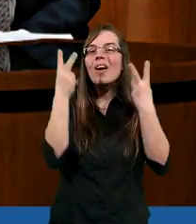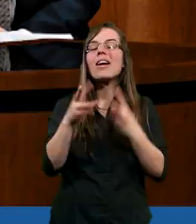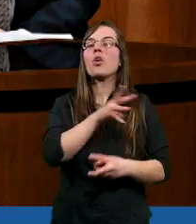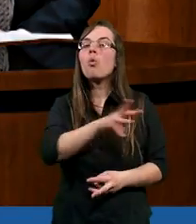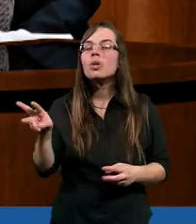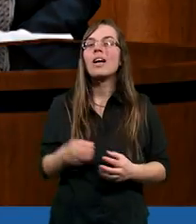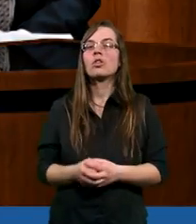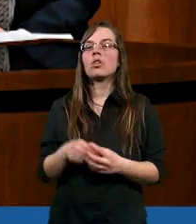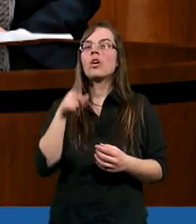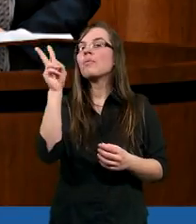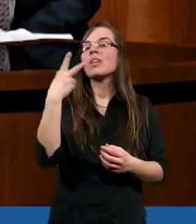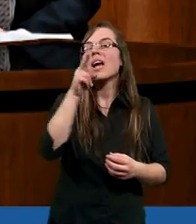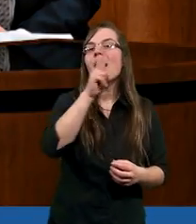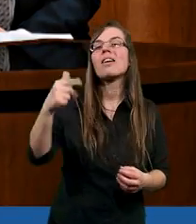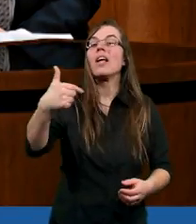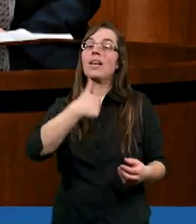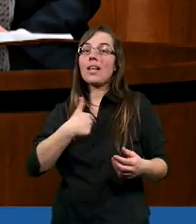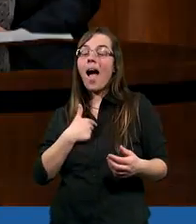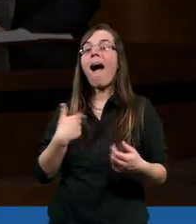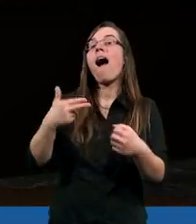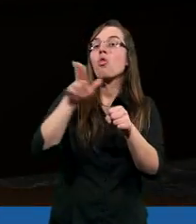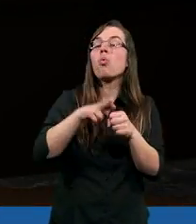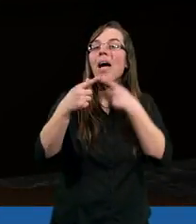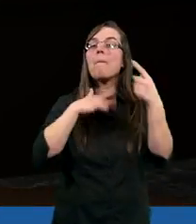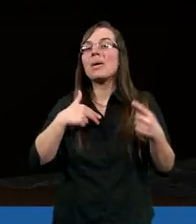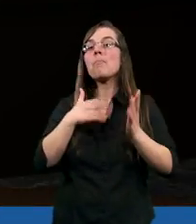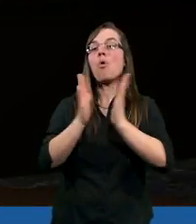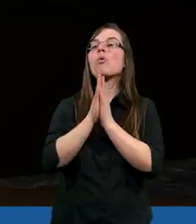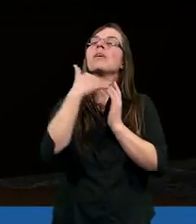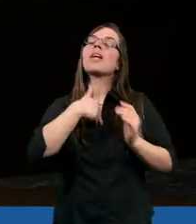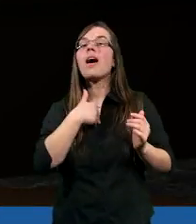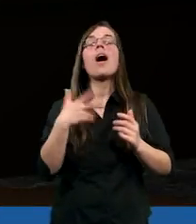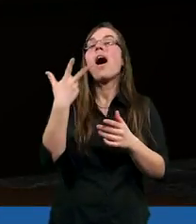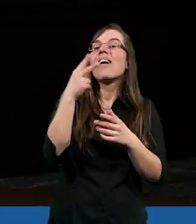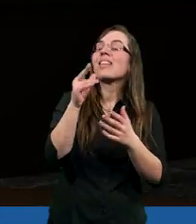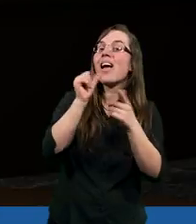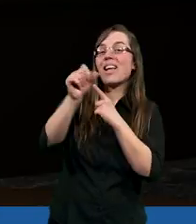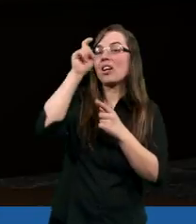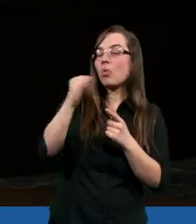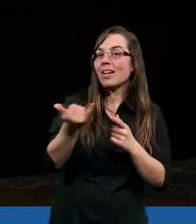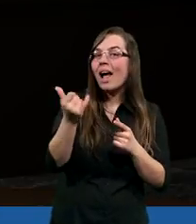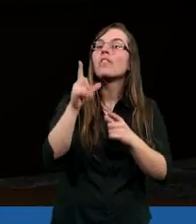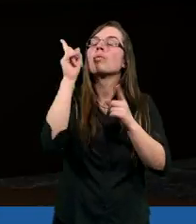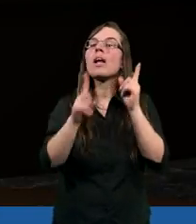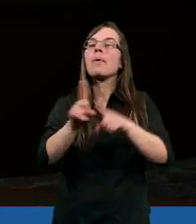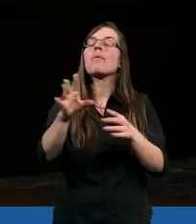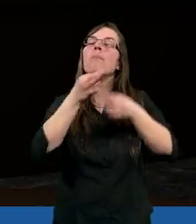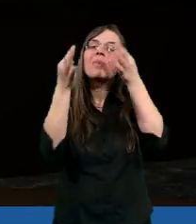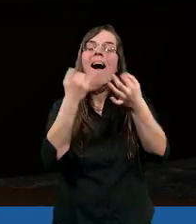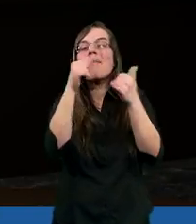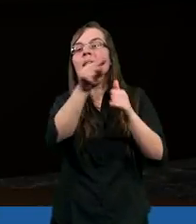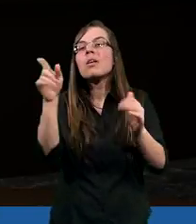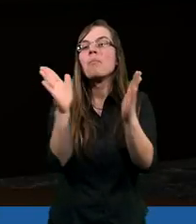kąpielą. Bo nie każde ja, które wypowiadamy, jest złe. Mamy przepiękne modlitwy, jakimi pieśni, modlitwy, psalmy,